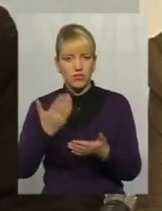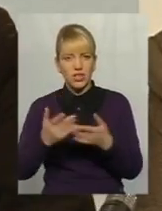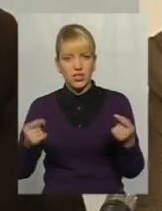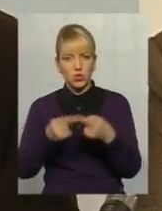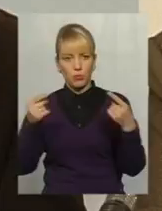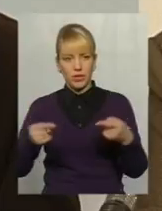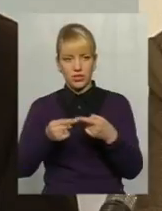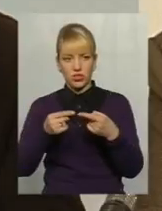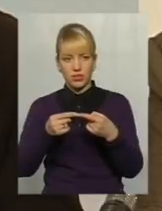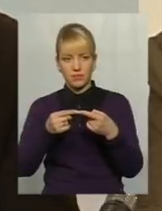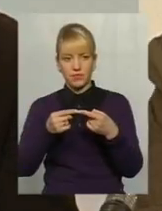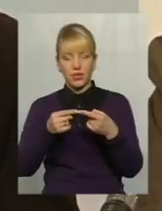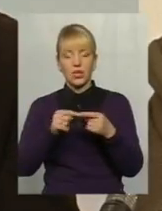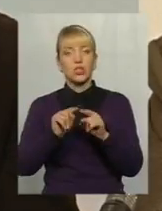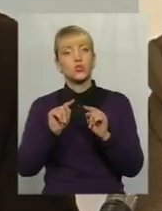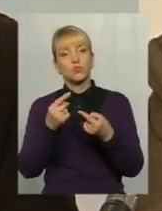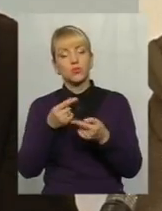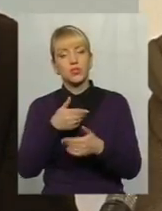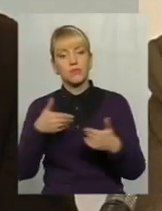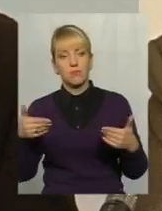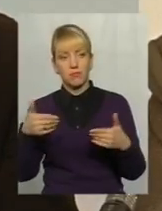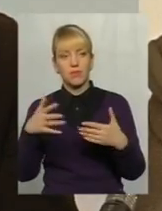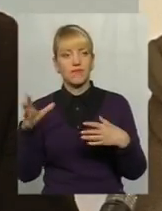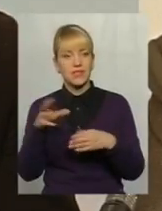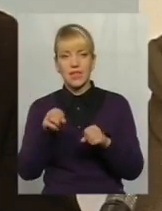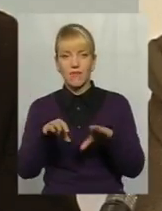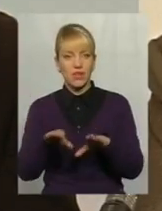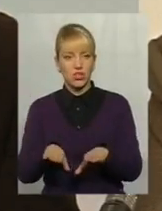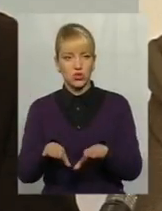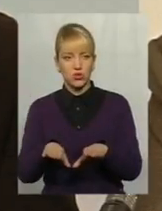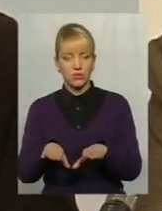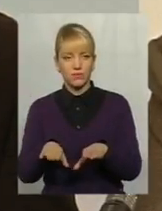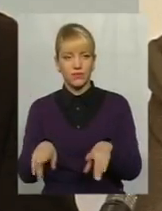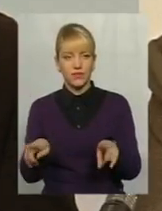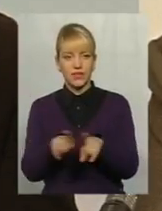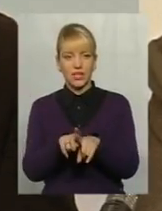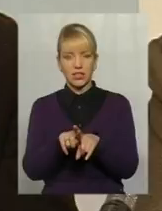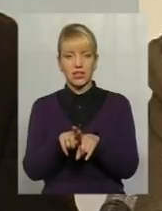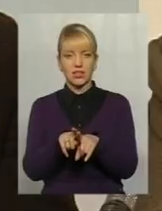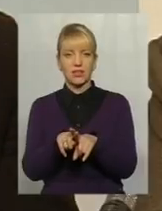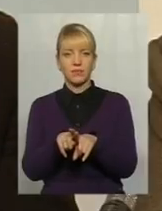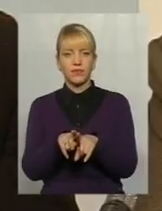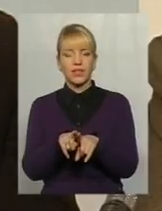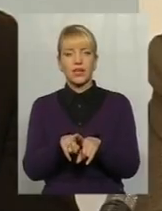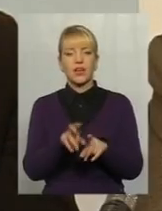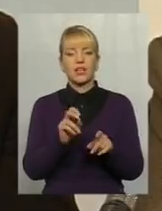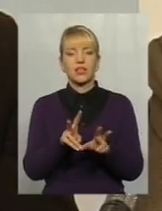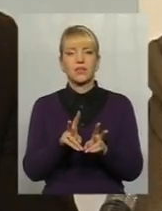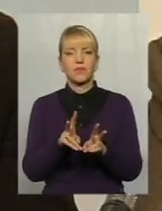чомусь ми так все вирішуємо на такій хвилі